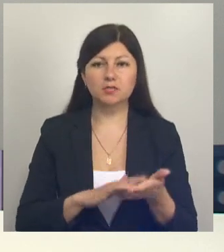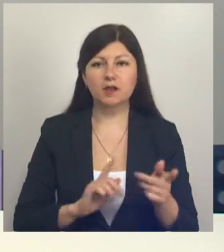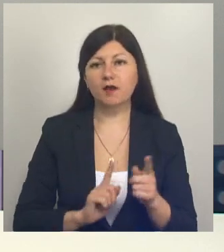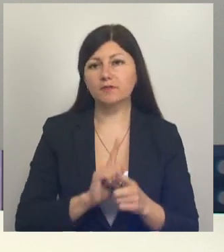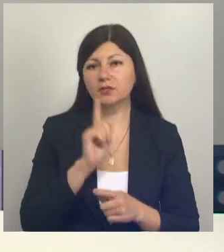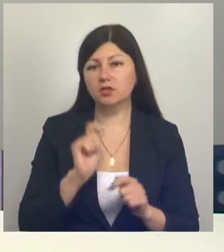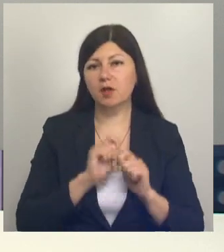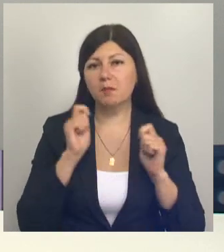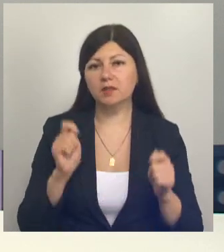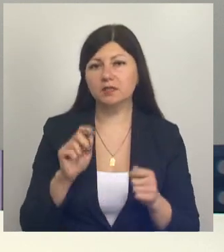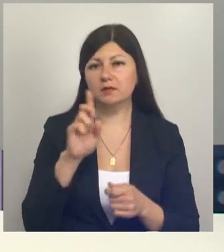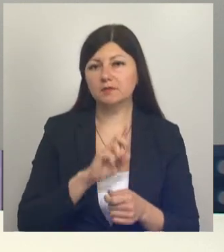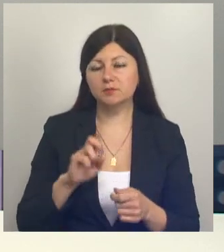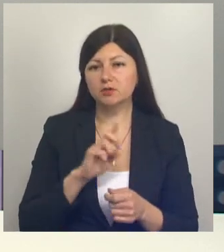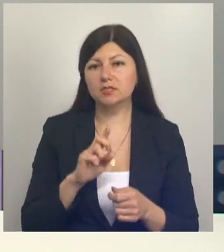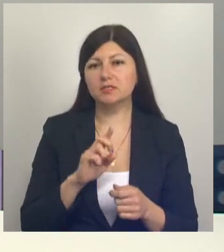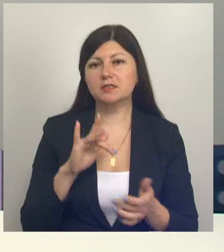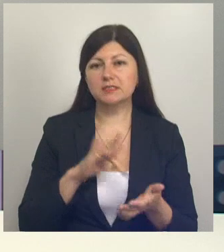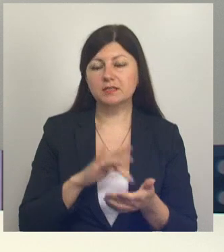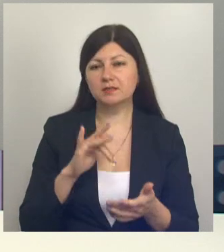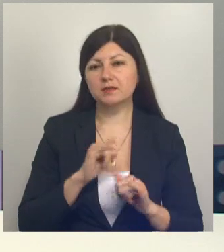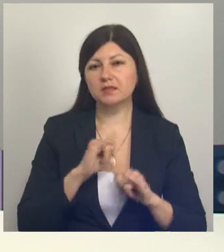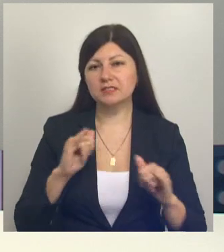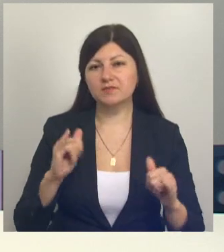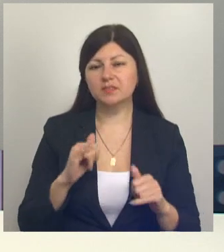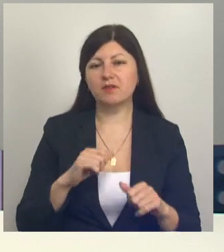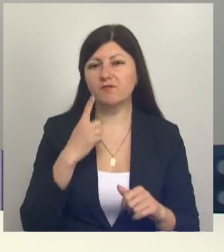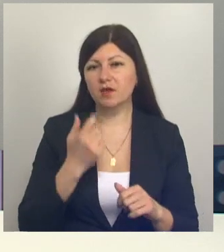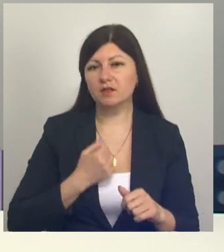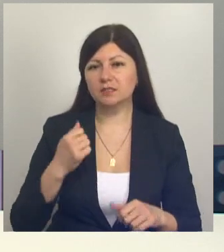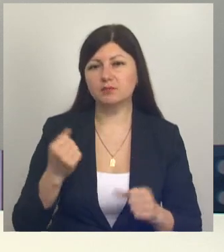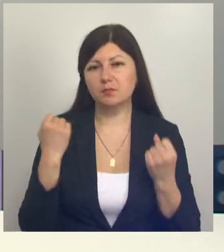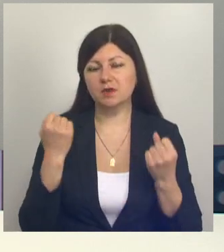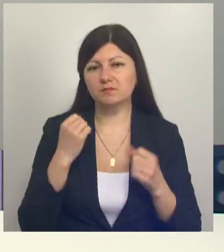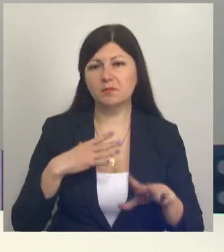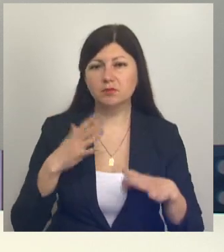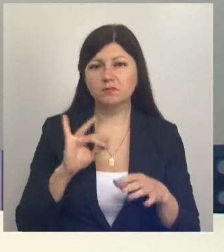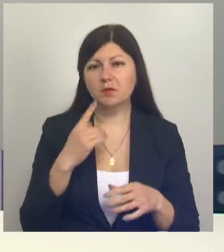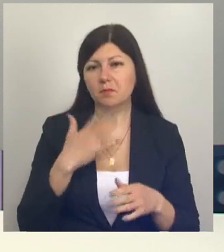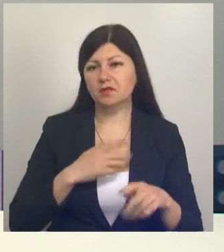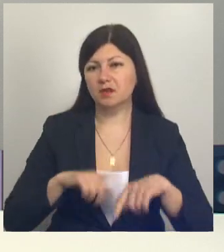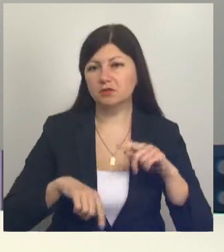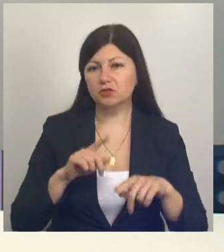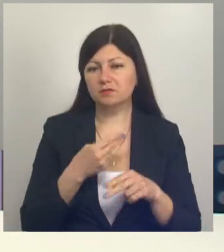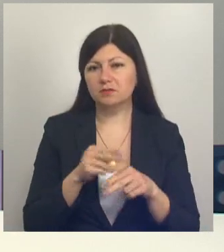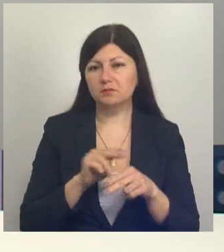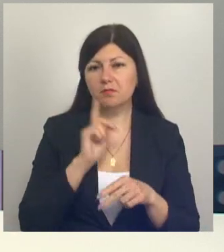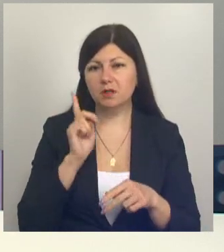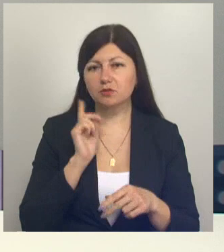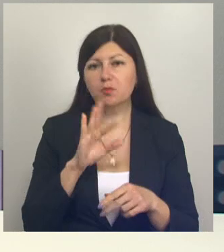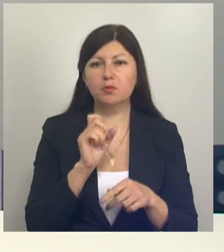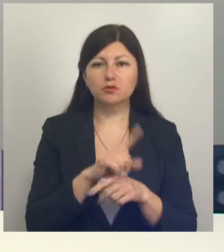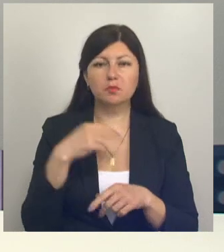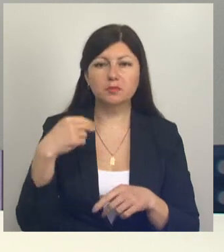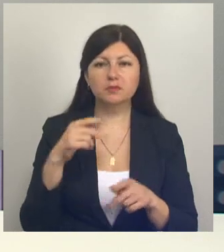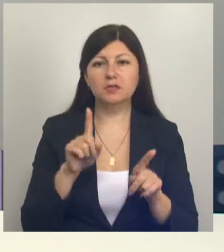в начале об открытии в областной столице Центра развития военно-спортивной подготовки и патриотического воспитания молодежи. По поручению президента,